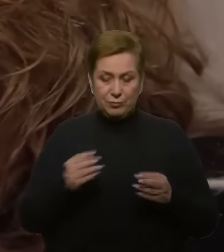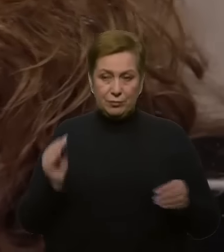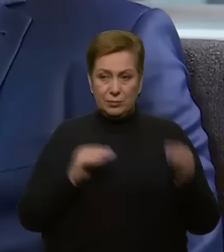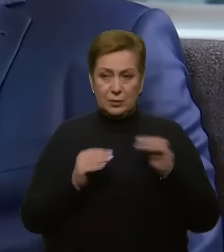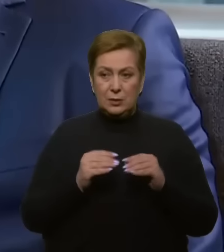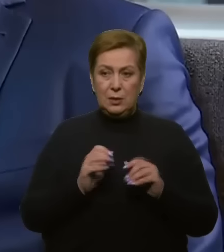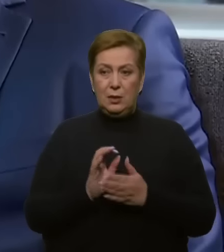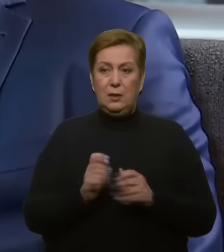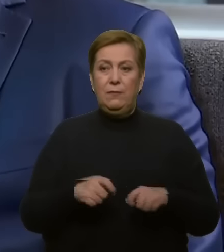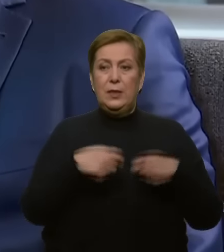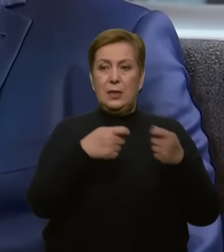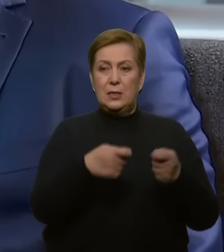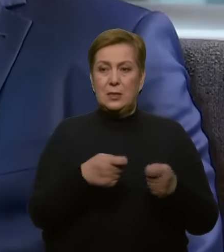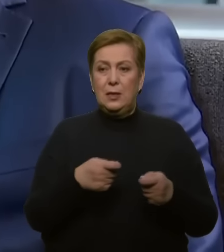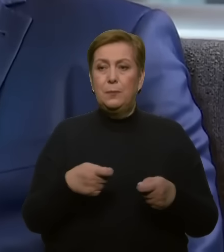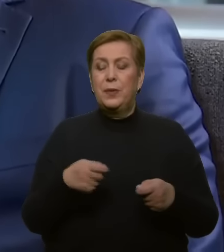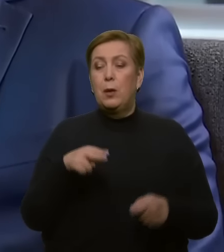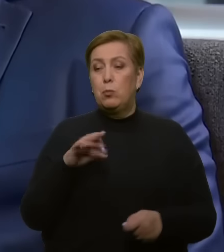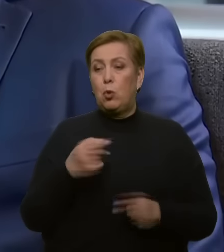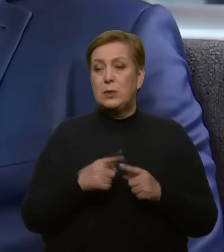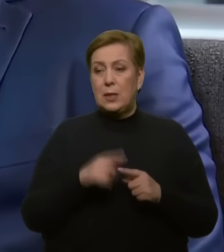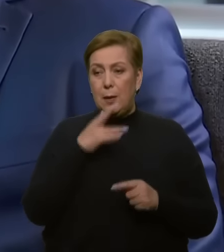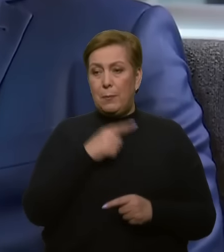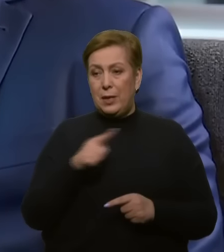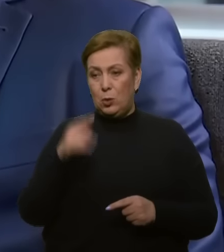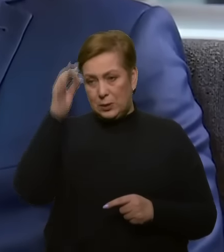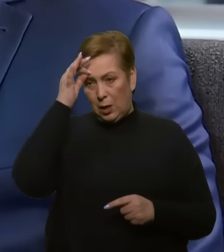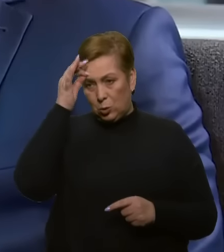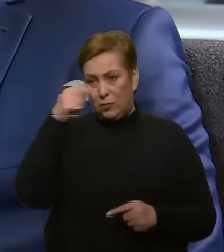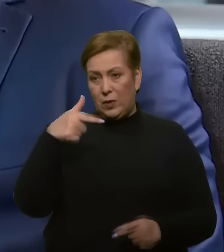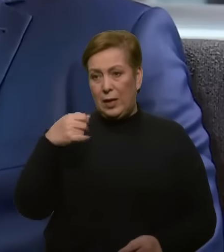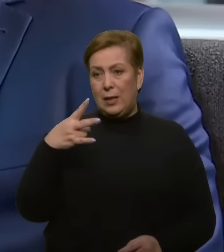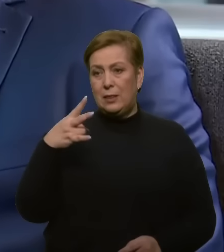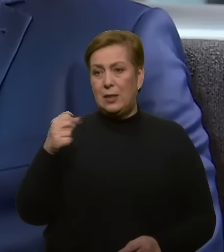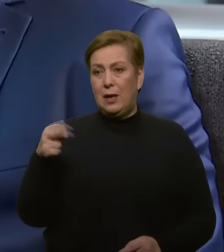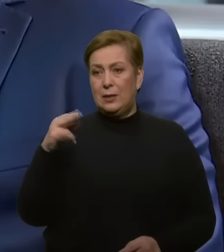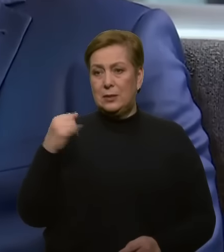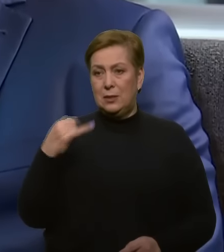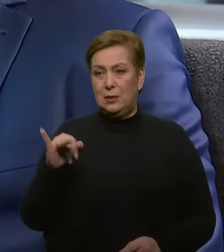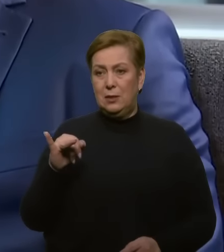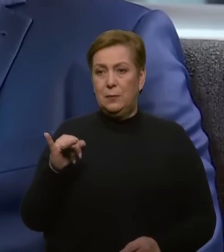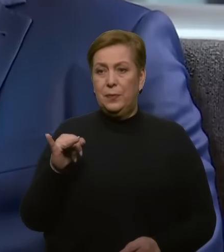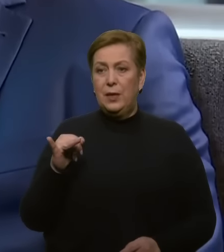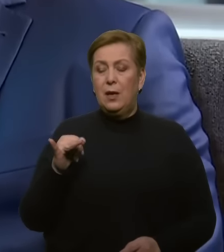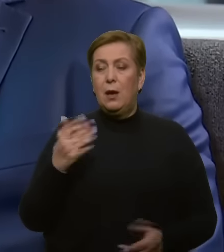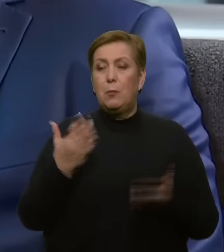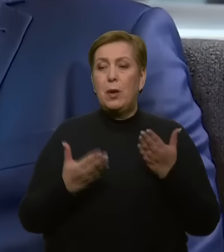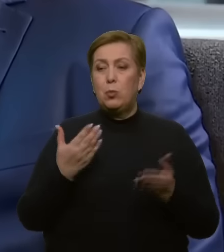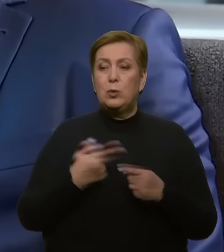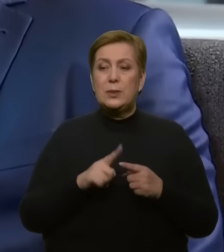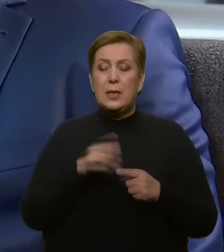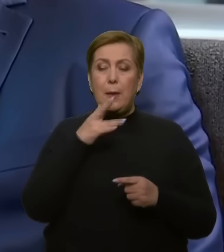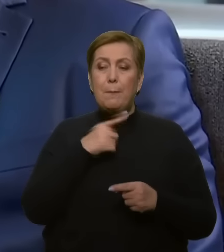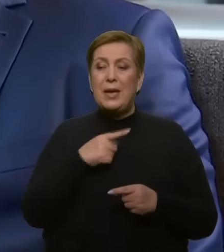віднесли. Так про цей період згадував сам Геннадій. Мабуть, цей період став таким визначним в моєму житті.